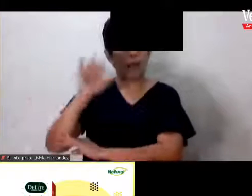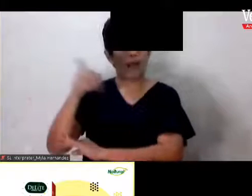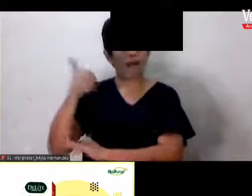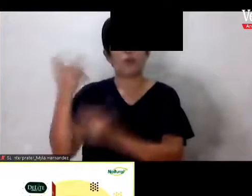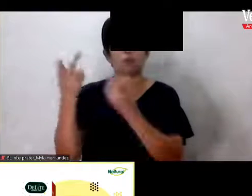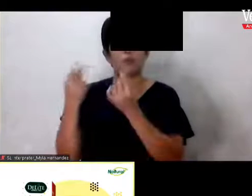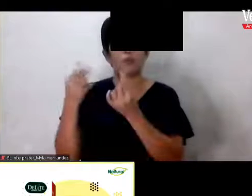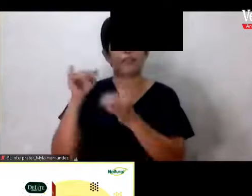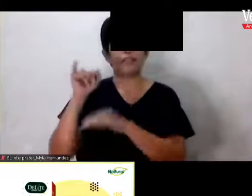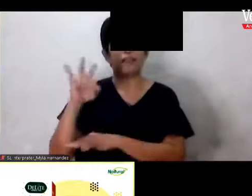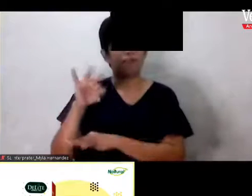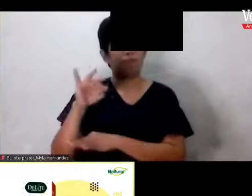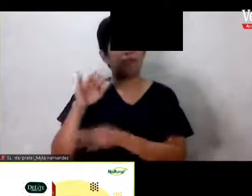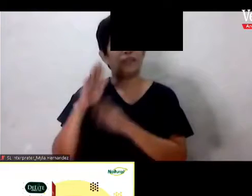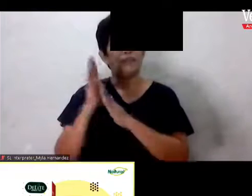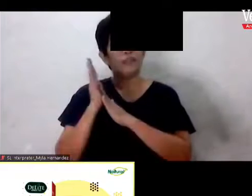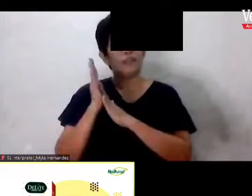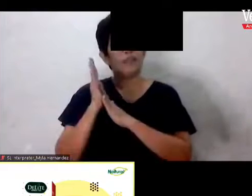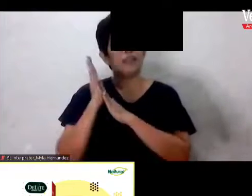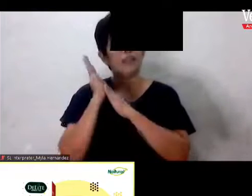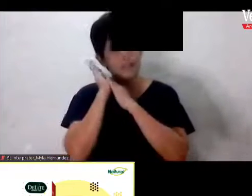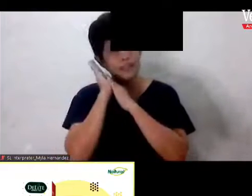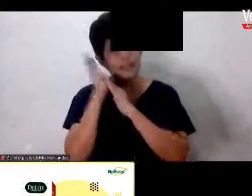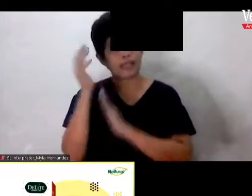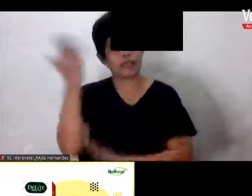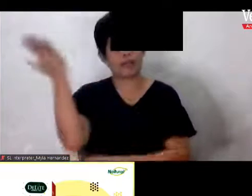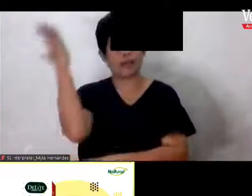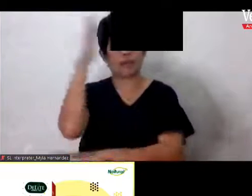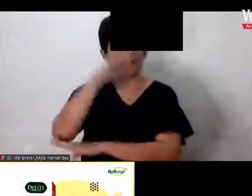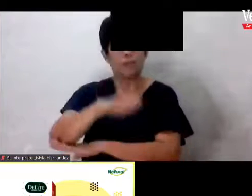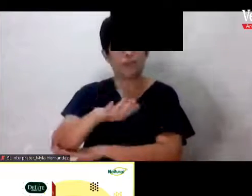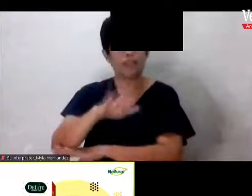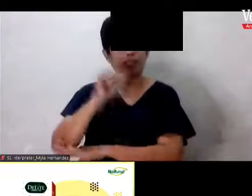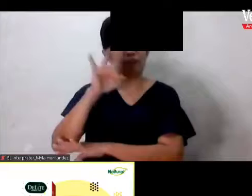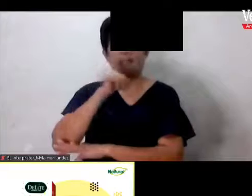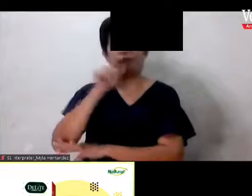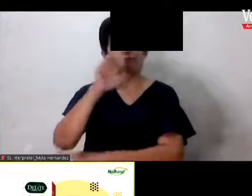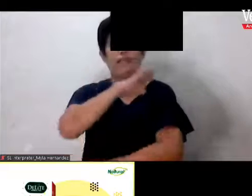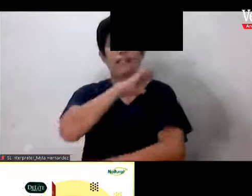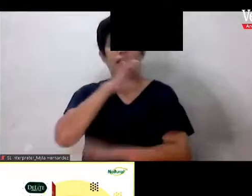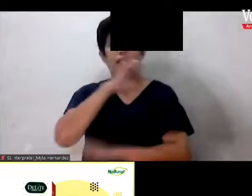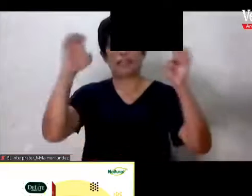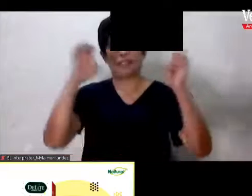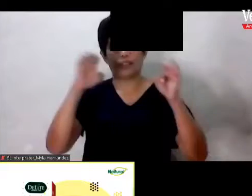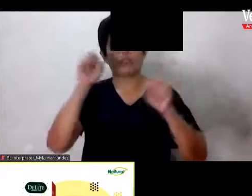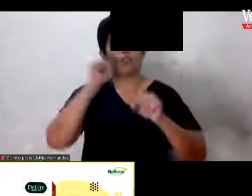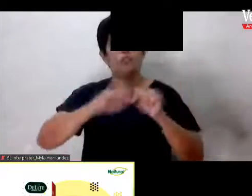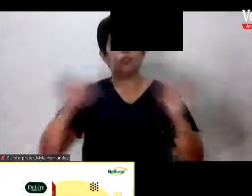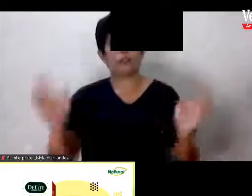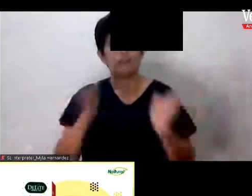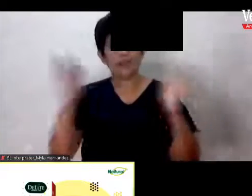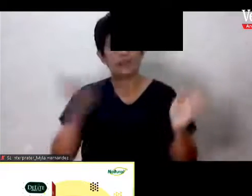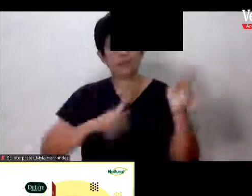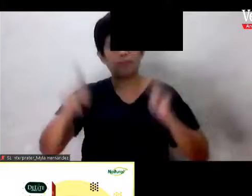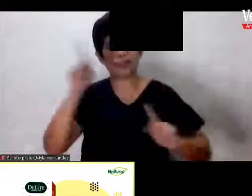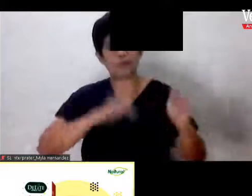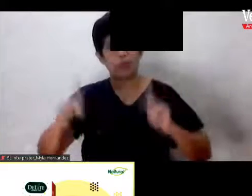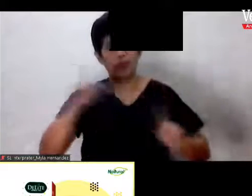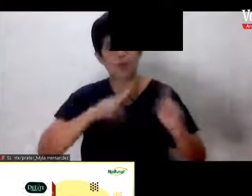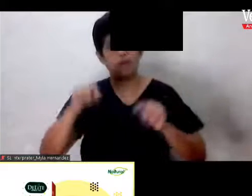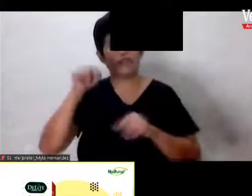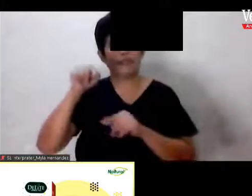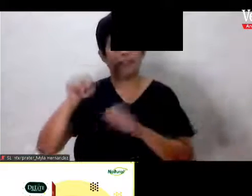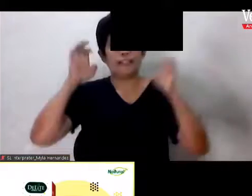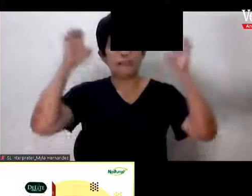gagawin kung hindi tayo nag-exercise? So, we encourage people to get out of their chair, exercise,